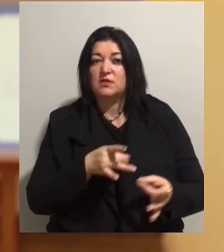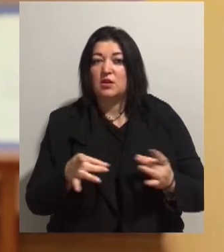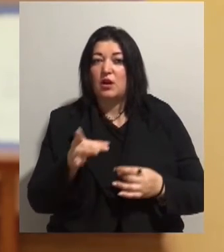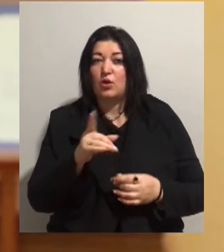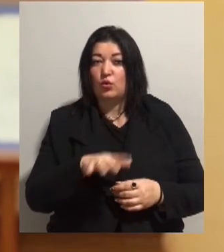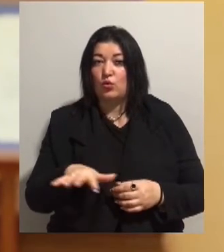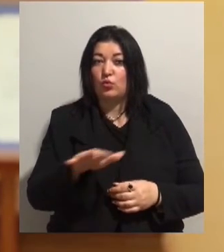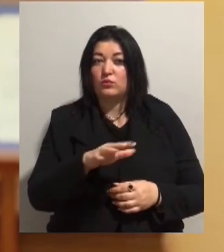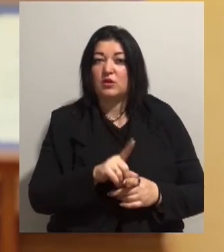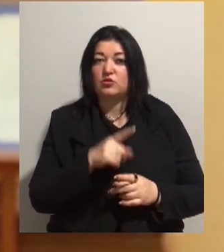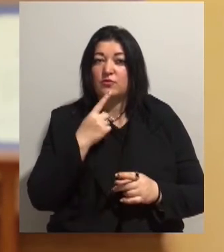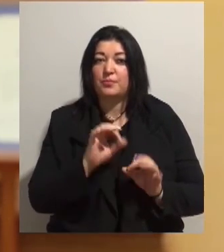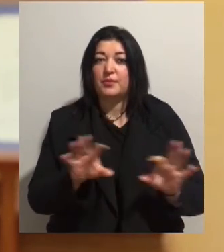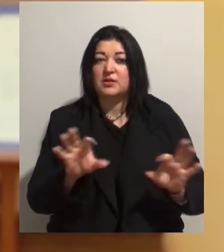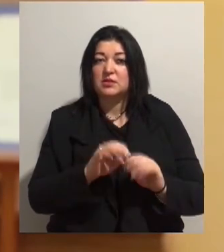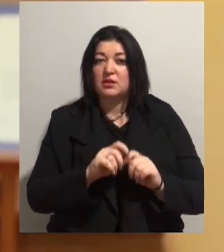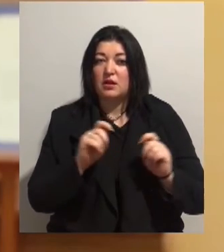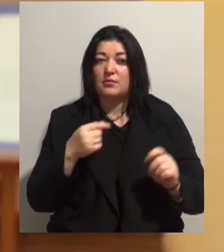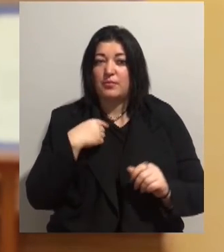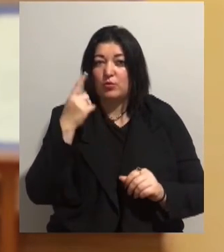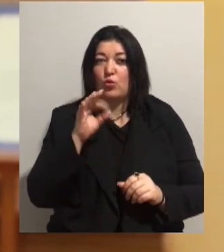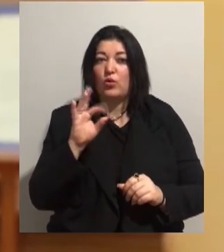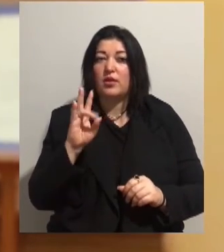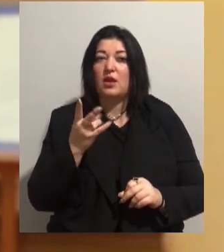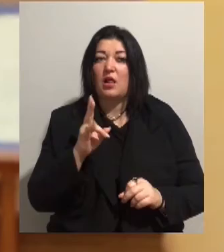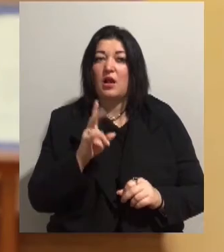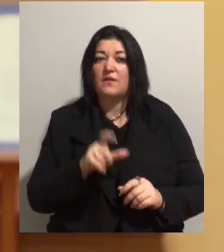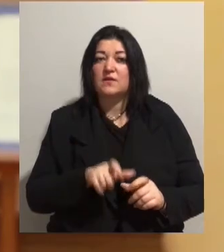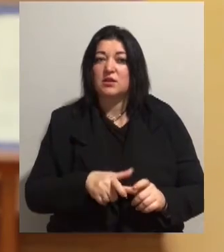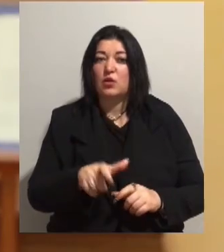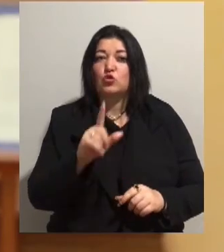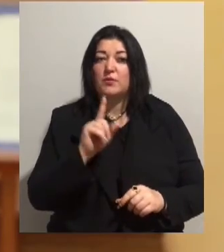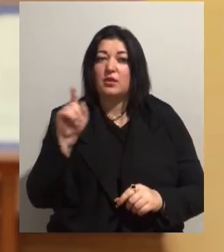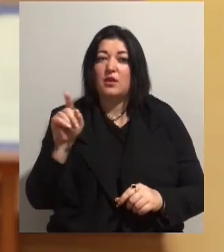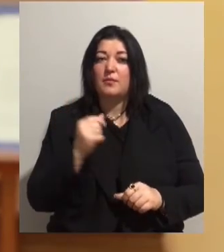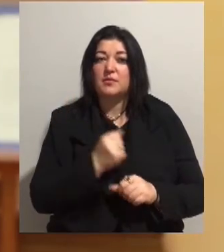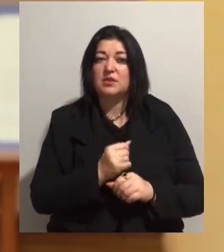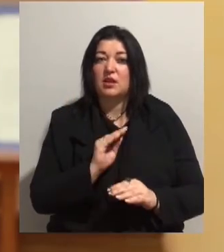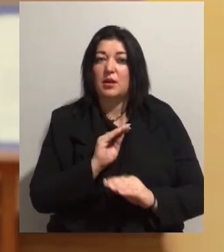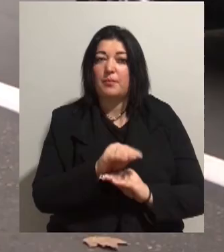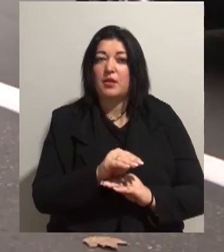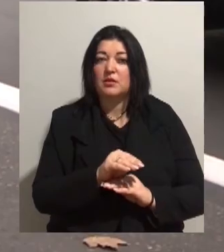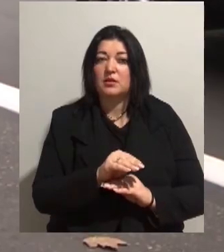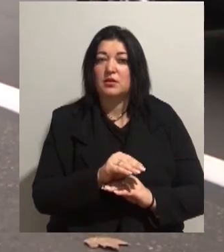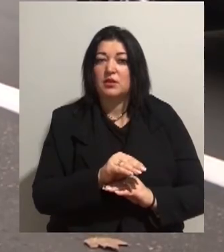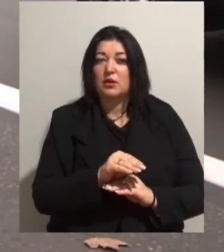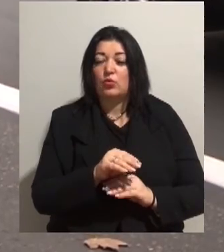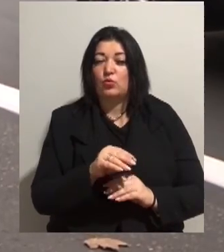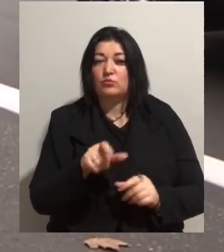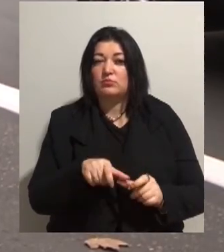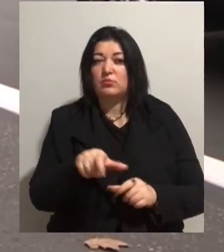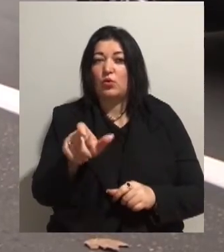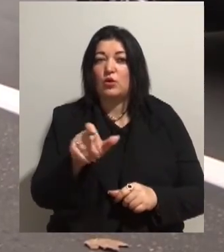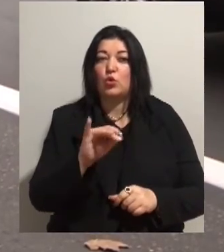презентації, ми подумали про Ніколаєвський дорог, щоб там зробити доповненню реверсивну полосу. Юлія